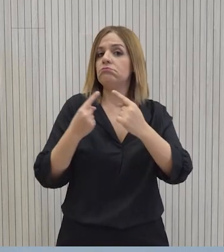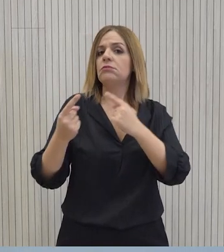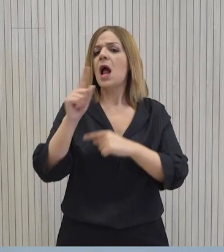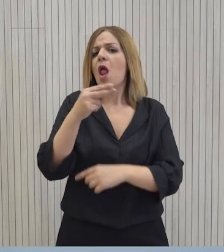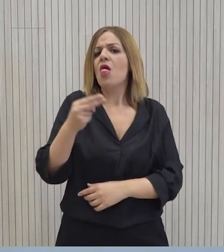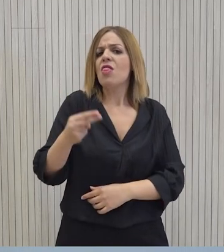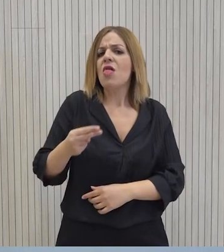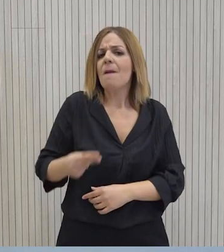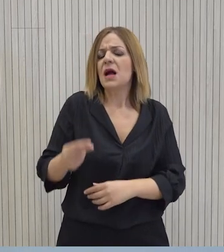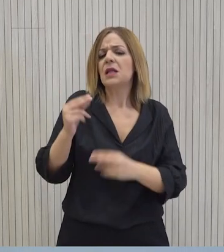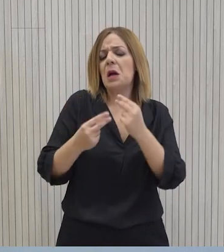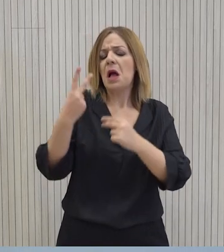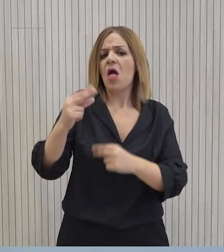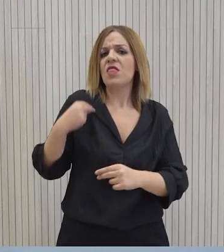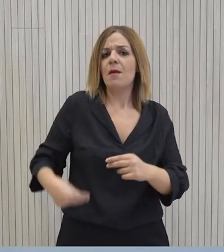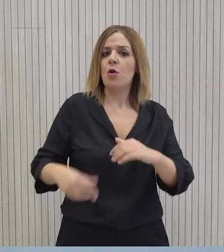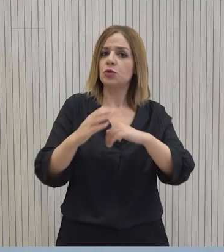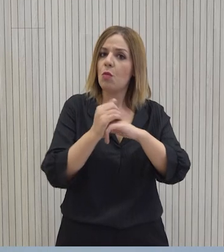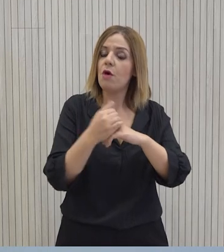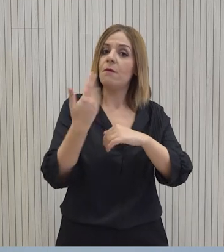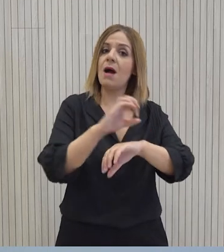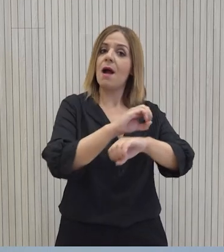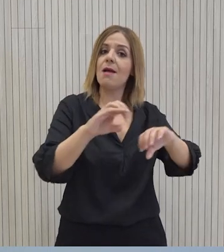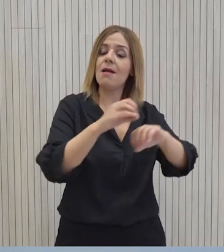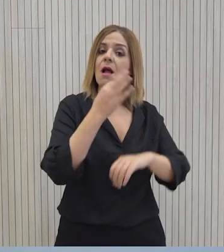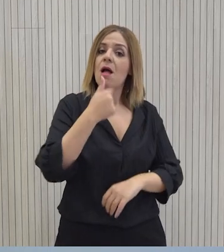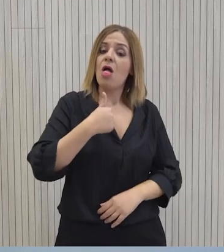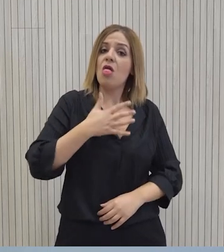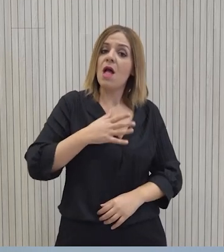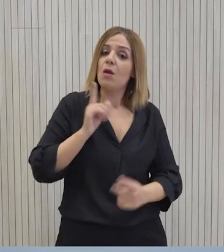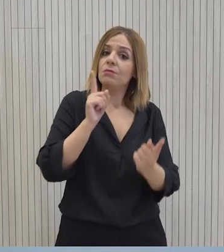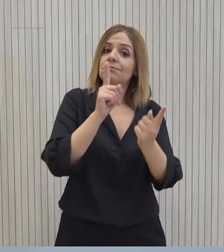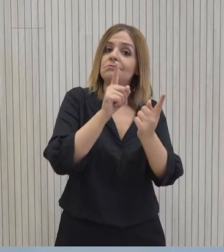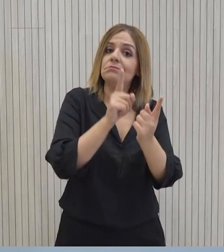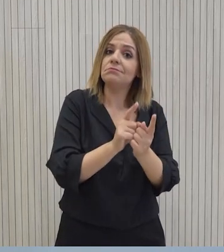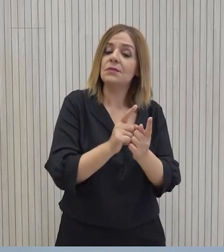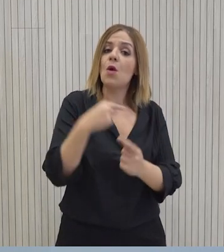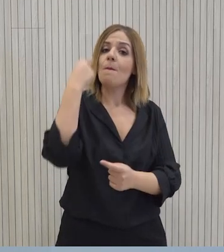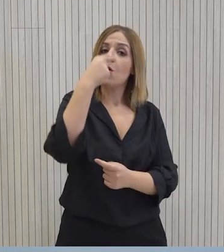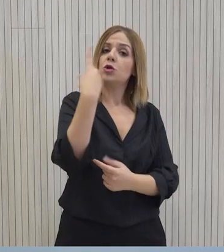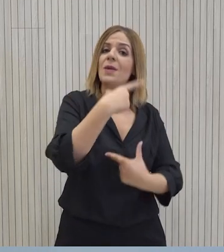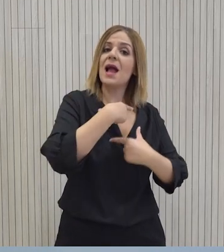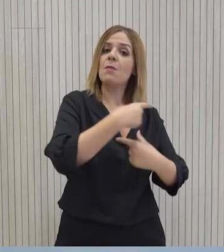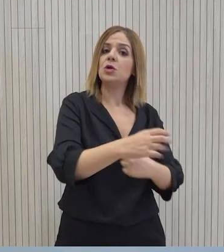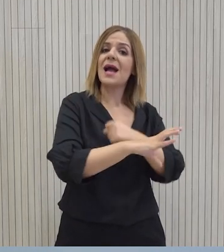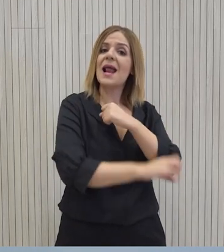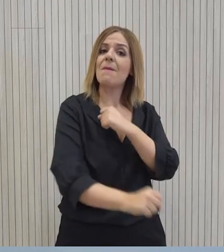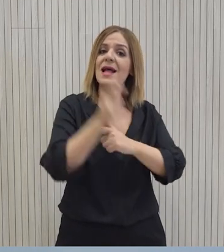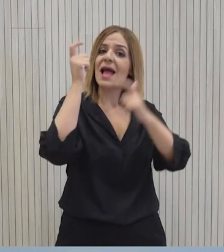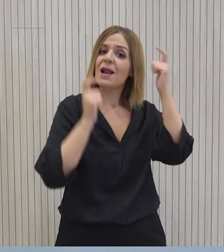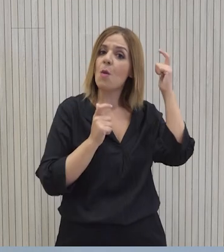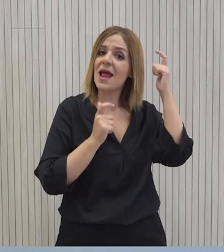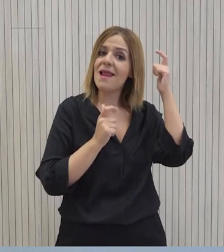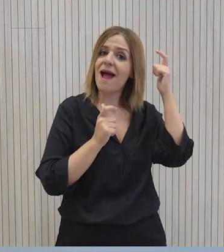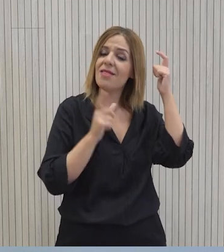απασχολούν τον κατεχόμενο Δήμο και έχουν ενημερώσει για την πρόθεσή τους να ζητήσουν συνάντηση με την προσωπική απεσταλμένη του Γενικού Γραμματέα των Ηνωμένων